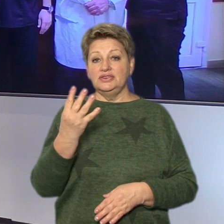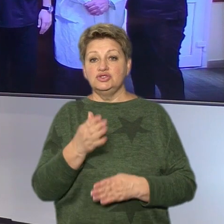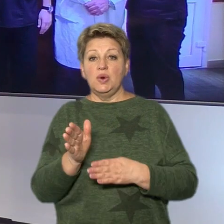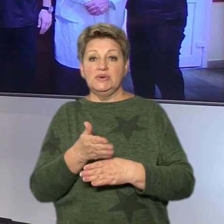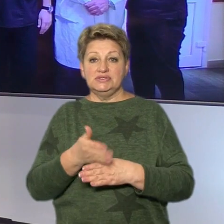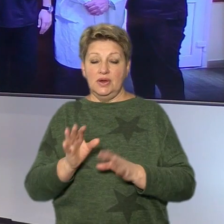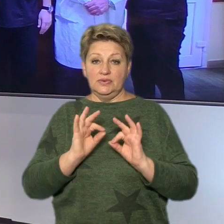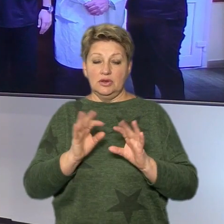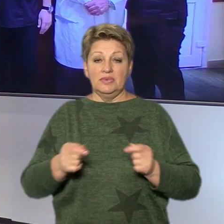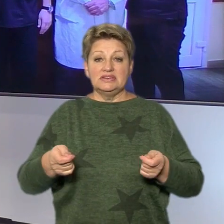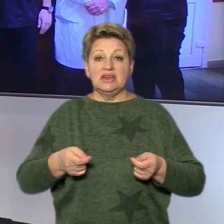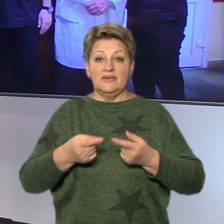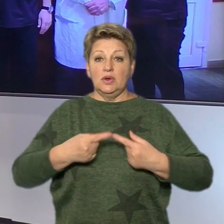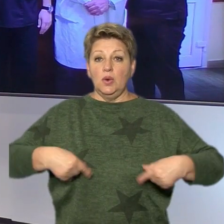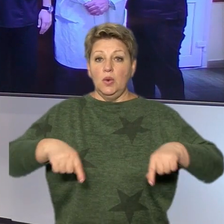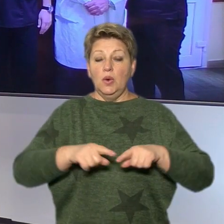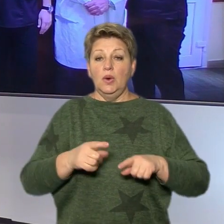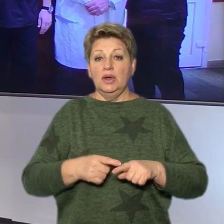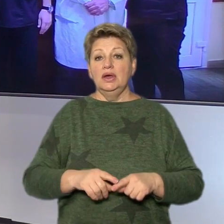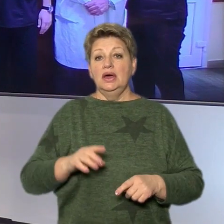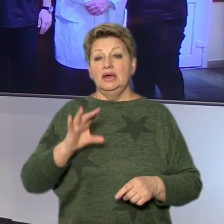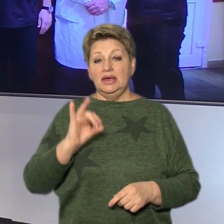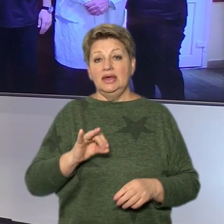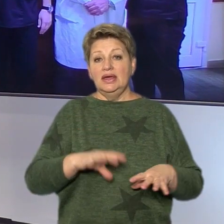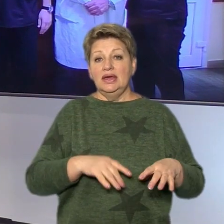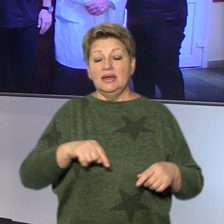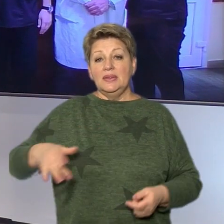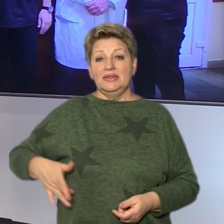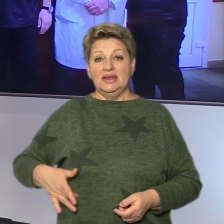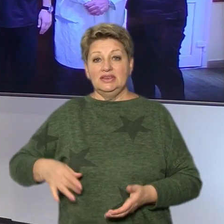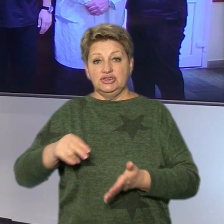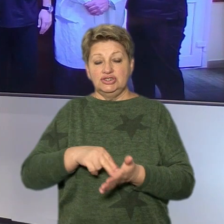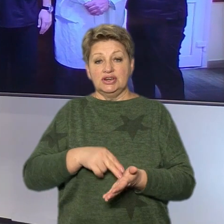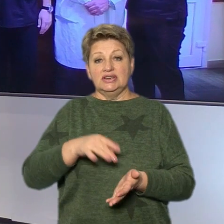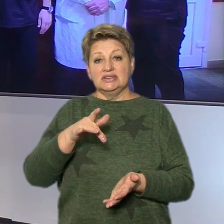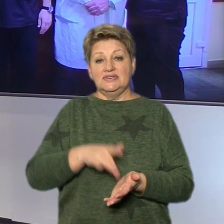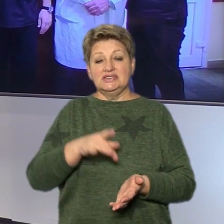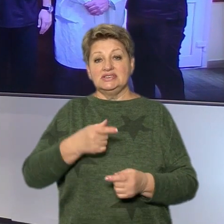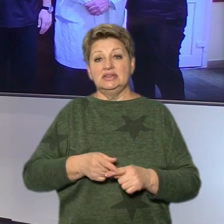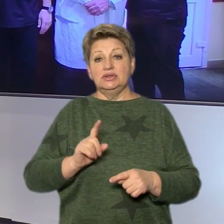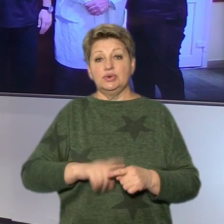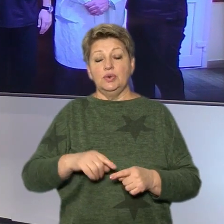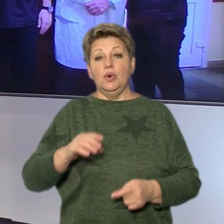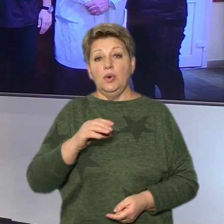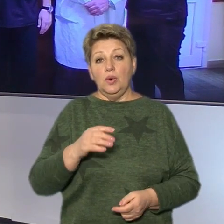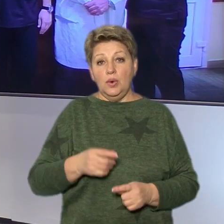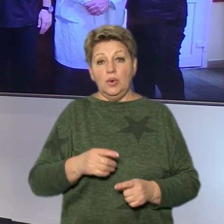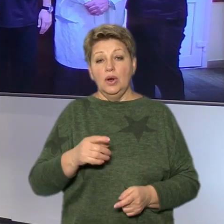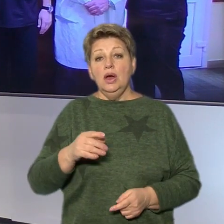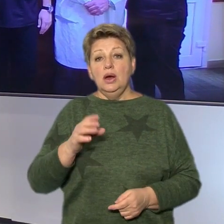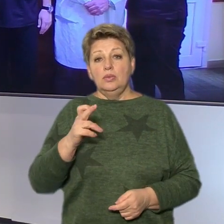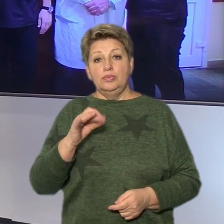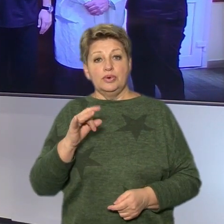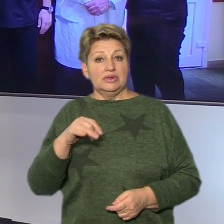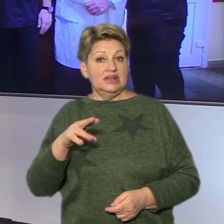розповідає завідувач відділу урології, нефрології та трансплантації нирки Черкаського центру онкології Роман Морар-Убрилеску. Втім, каже,